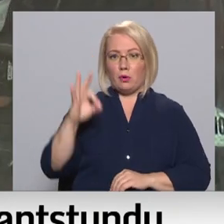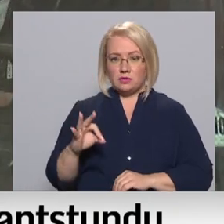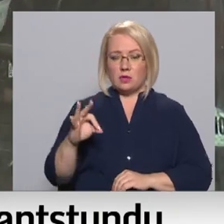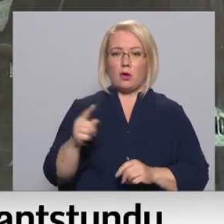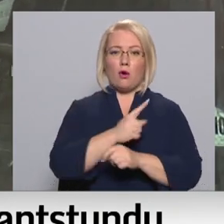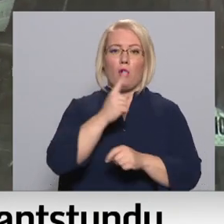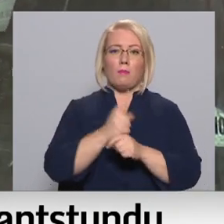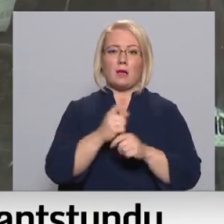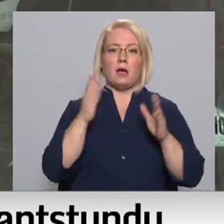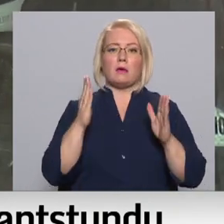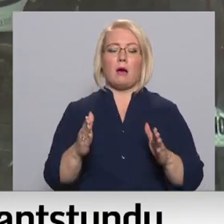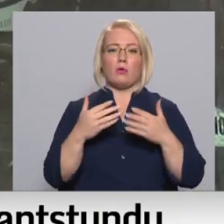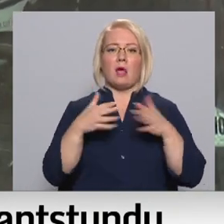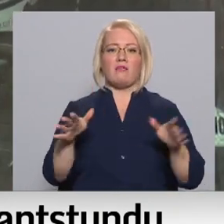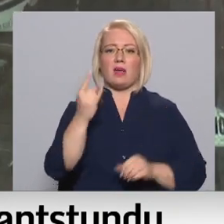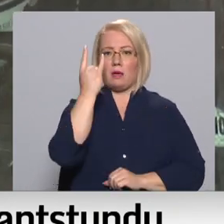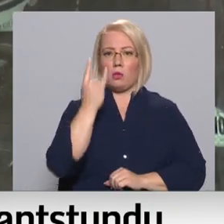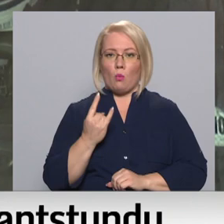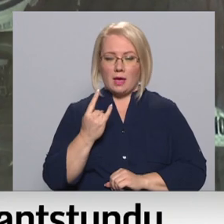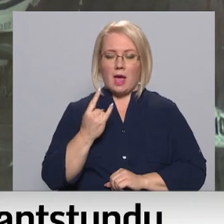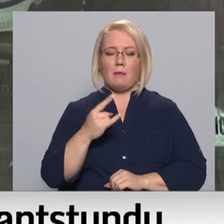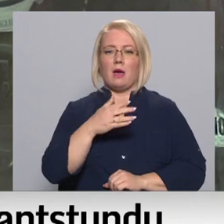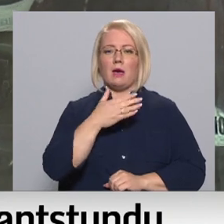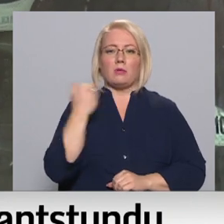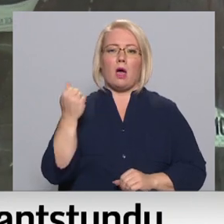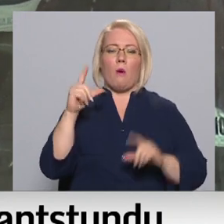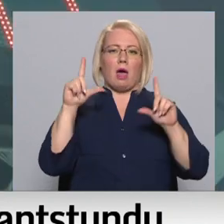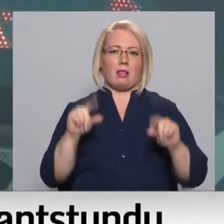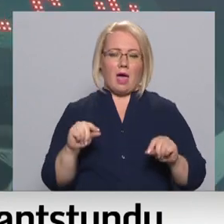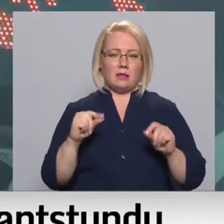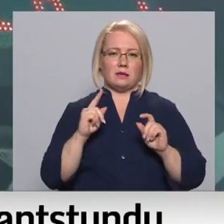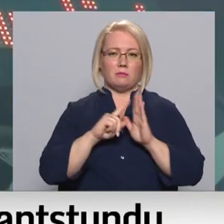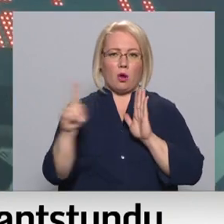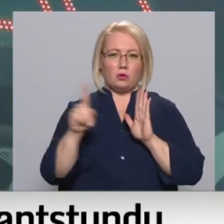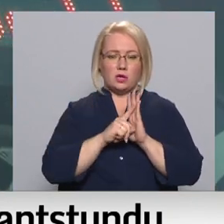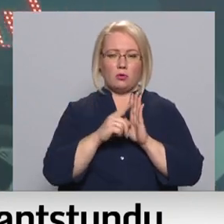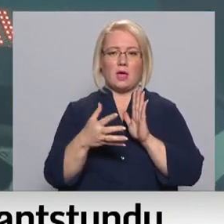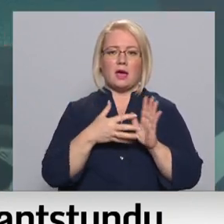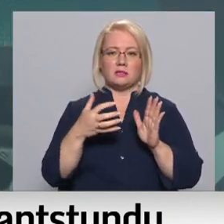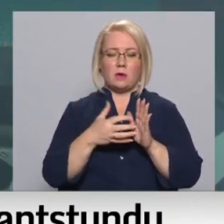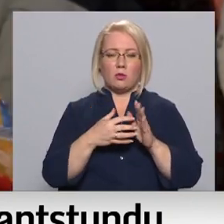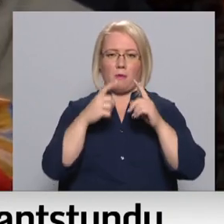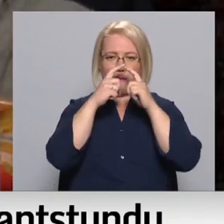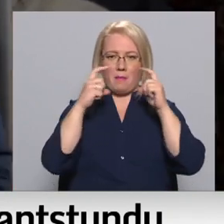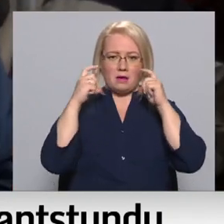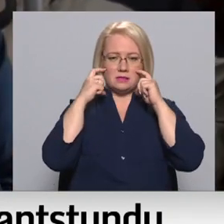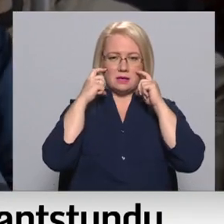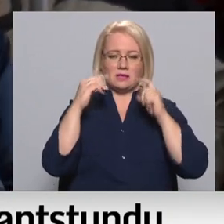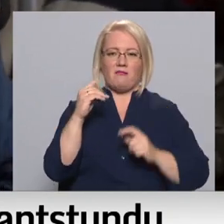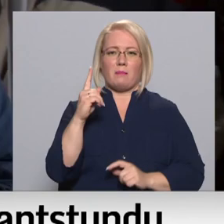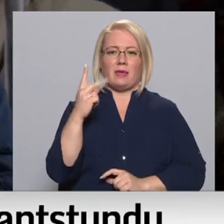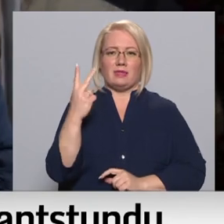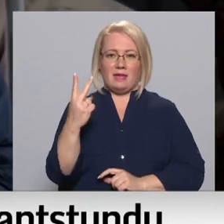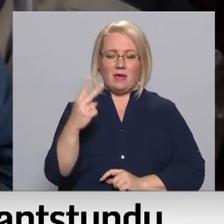obligāti jābūt atvērtiem logiem, neteikti piemērotas braukšanas maksas atlēdes un jālieto FFP2 tīpa maskas. Ieteikto